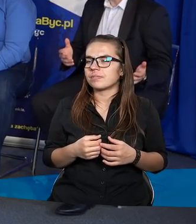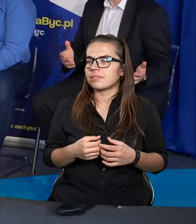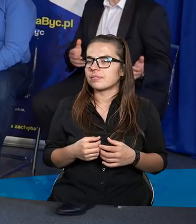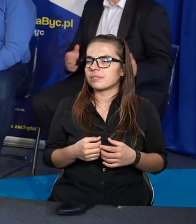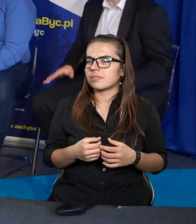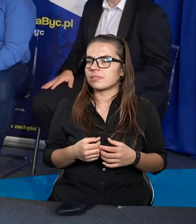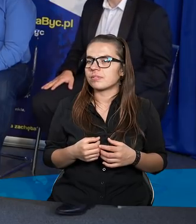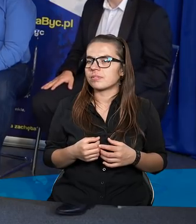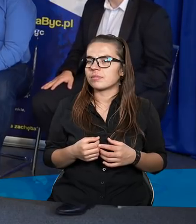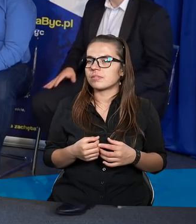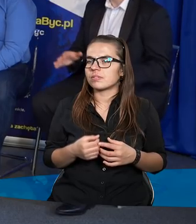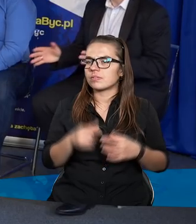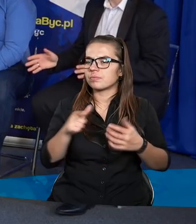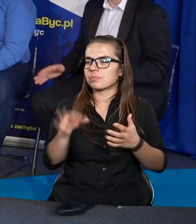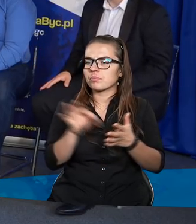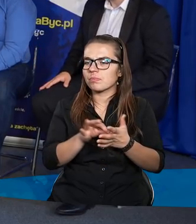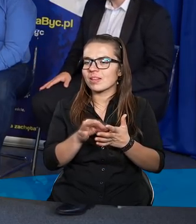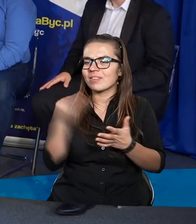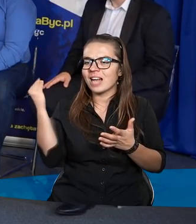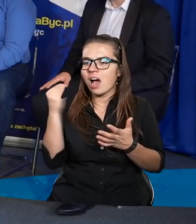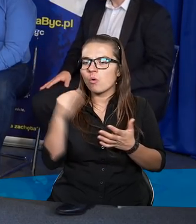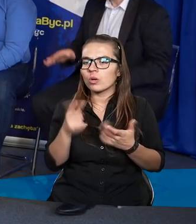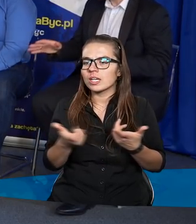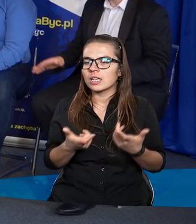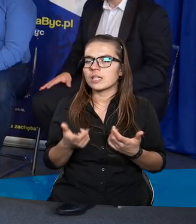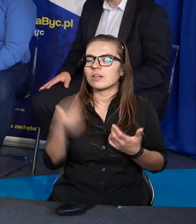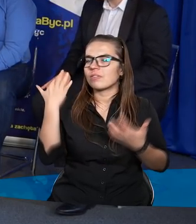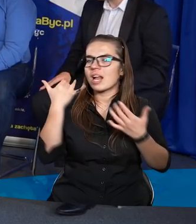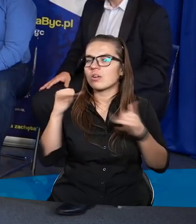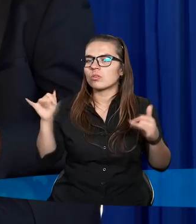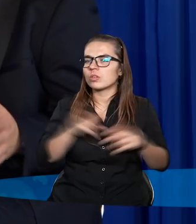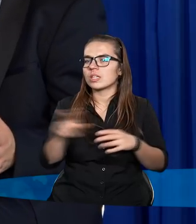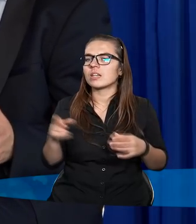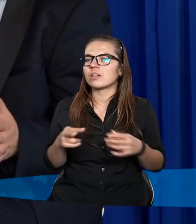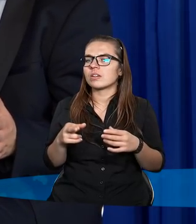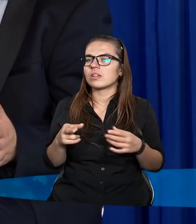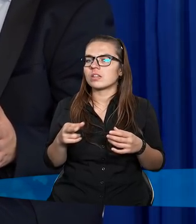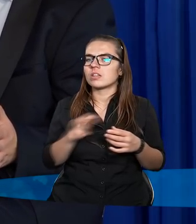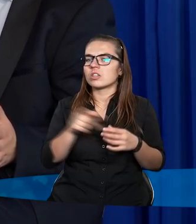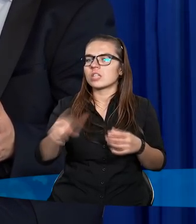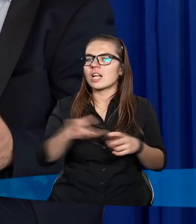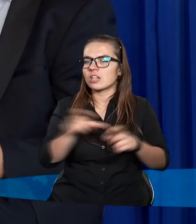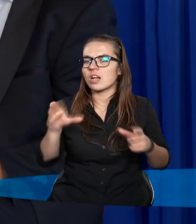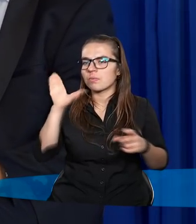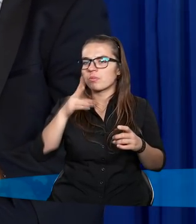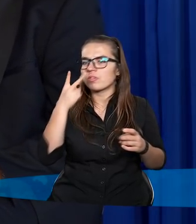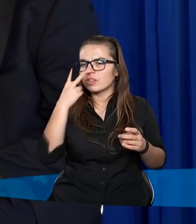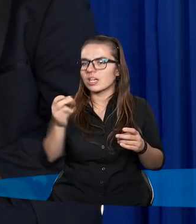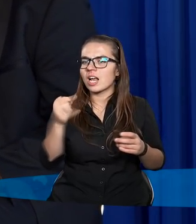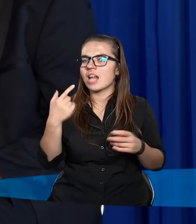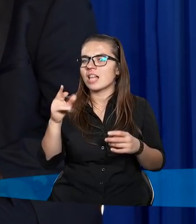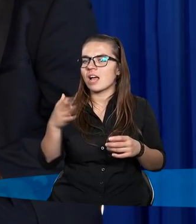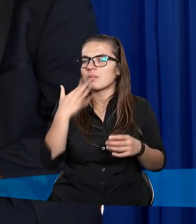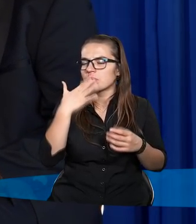Czy inni też naukowcy, Żydzi mesjanistyczni, wielu różnych uczelnych. Czyli co? Przez ten czas Pan Bóg nie działał, tak jak już